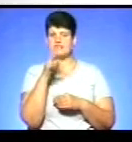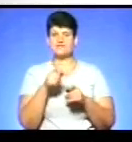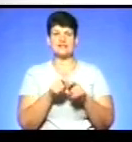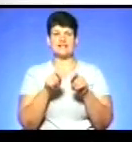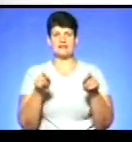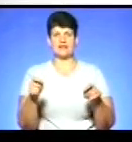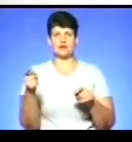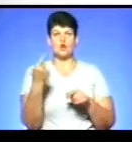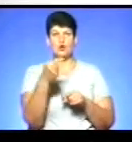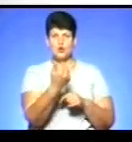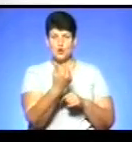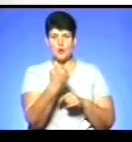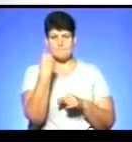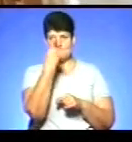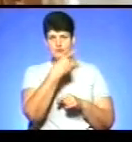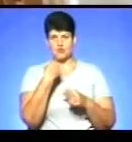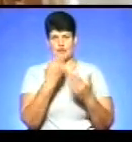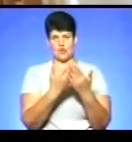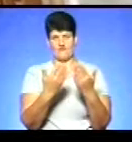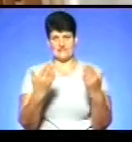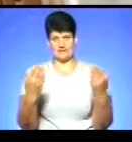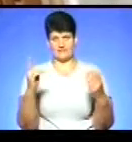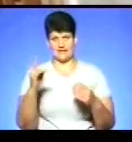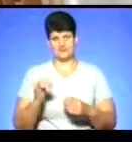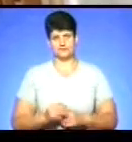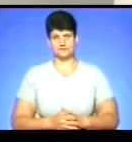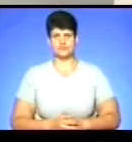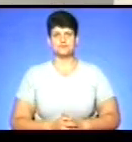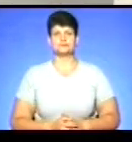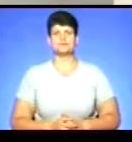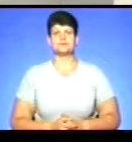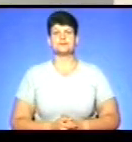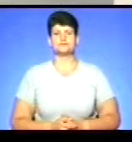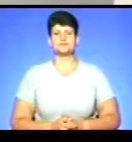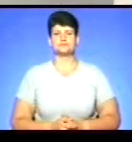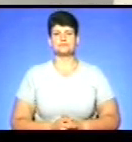у Тернополі його персональної виставки. Анжела Шова, Юрій Багрій – Новини.